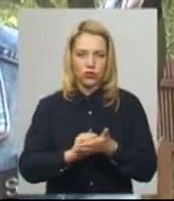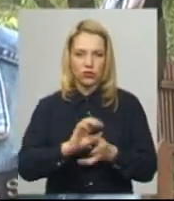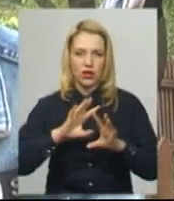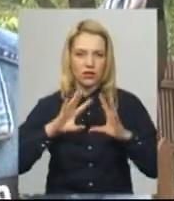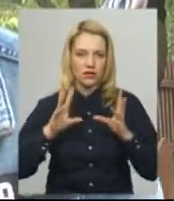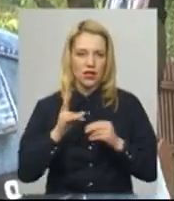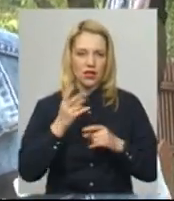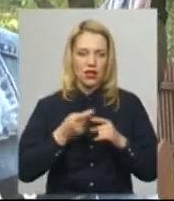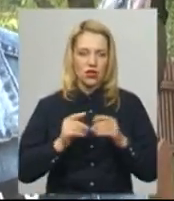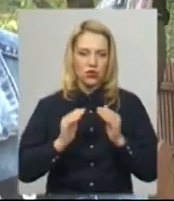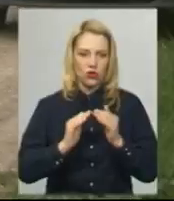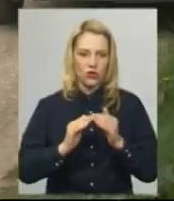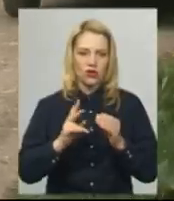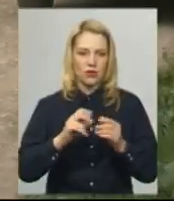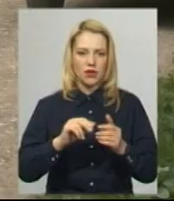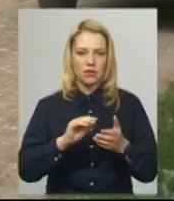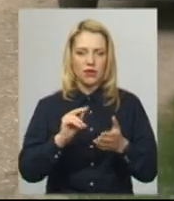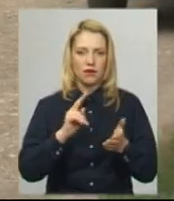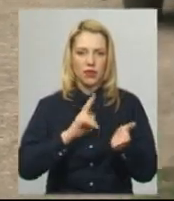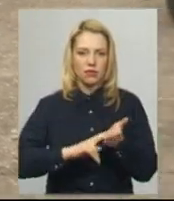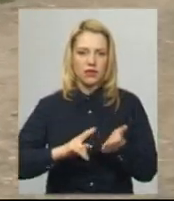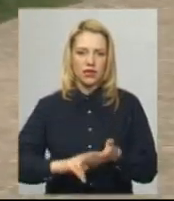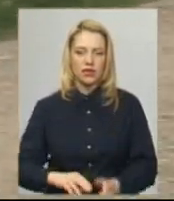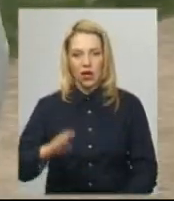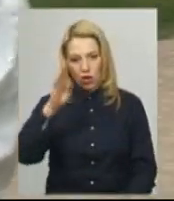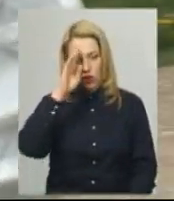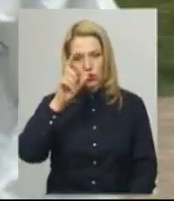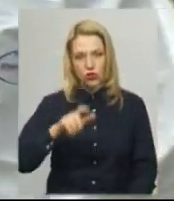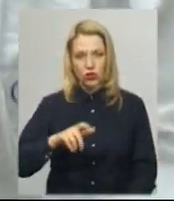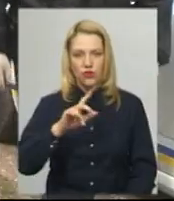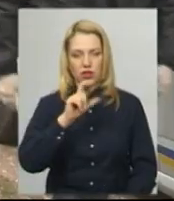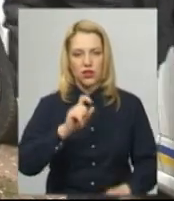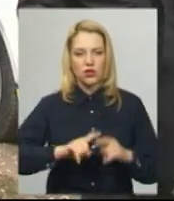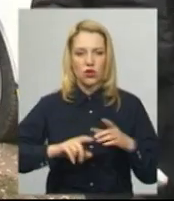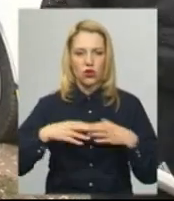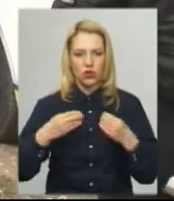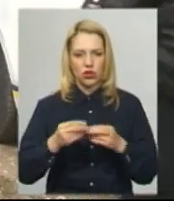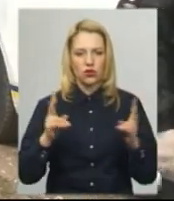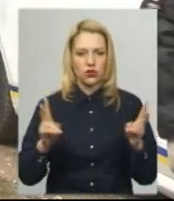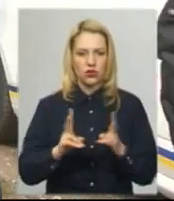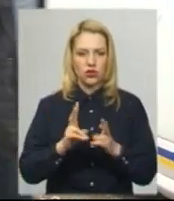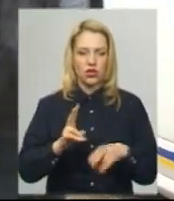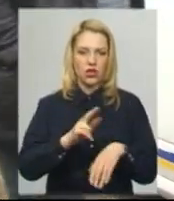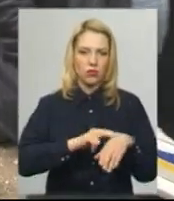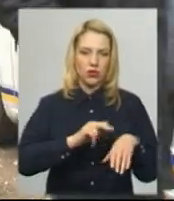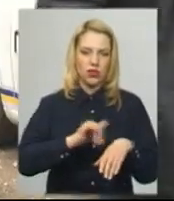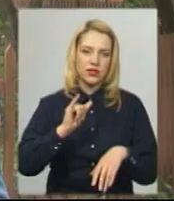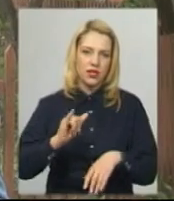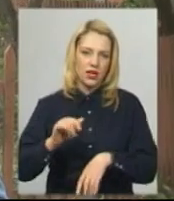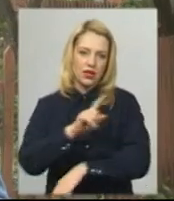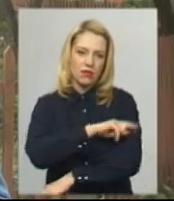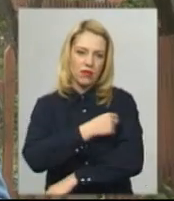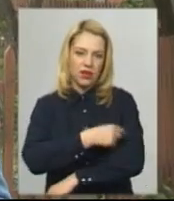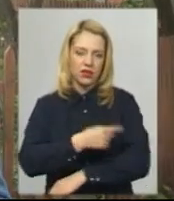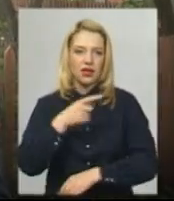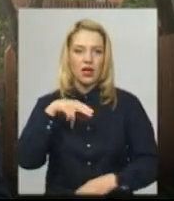документи все є, але треба переписати. Чоловіка з родиною на Хмельниччині зустріли медики та правоохоронці. Петро, каже, з розумінням до цього ставиться.